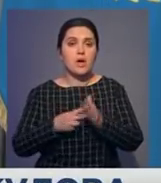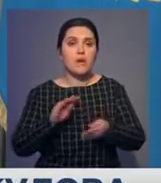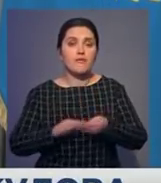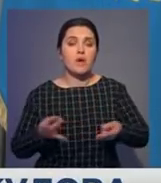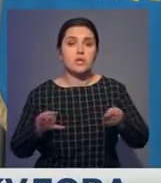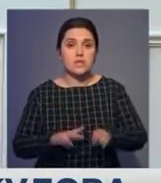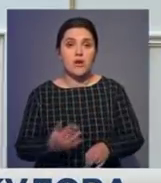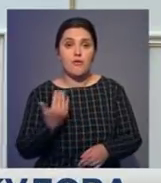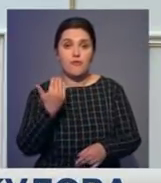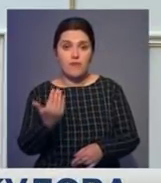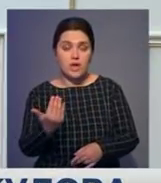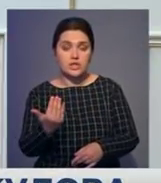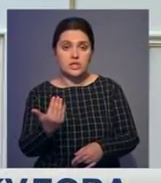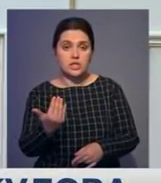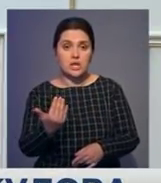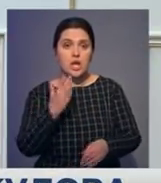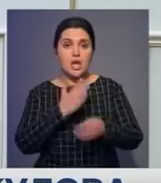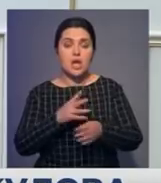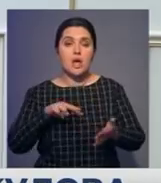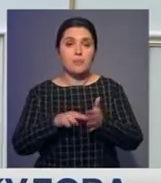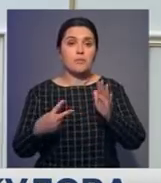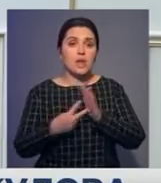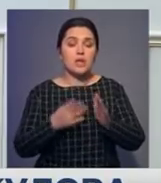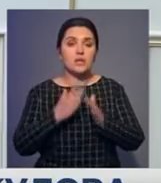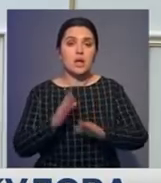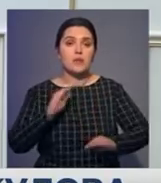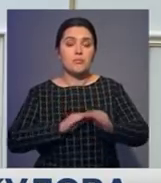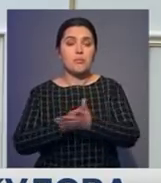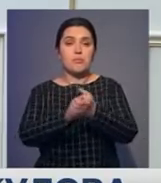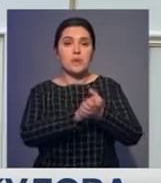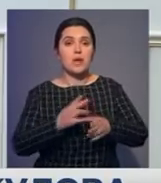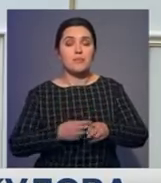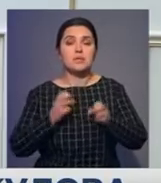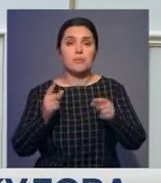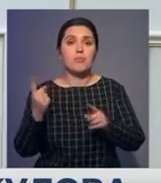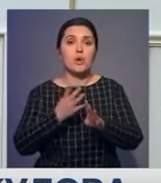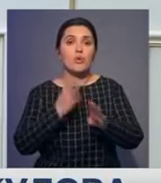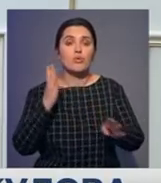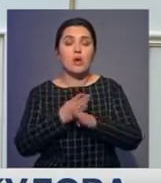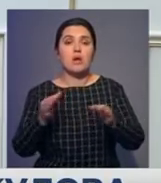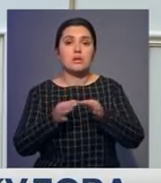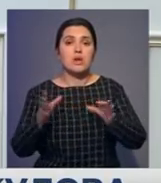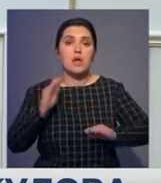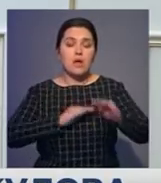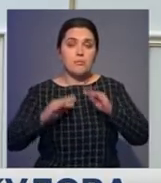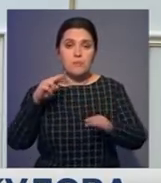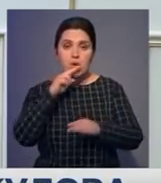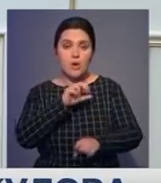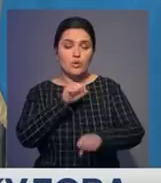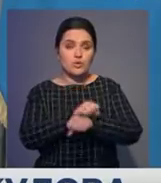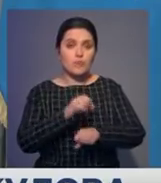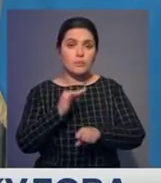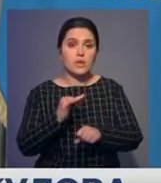Ваших глобальных мирных инициатив, а также ваш вклад в построение мира и безопасности, в первую очередь в сфере ядерного разоружения и